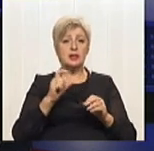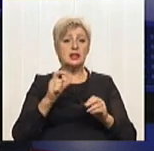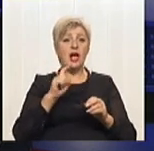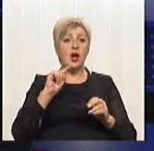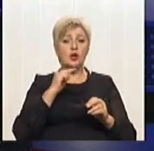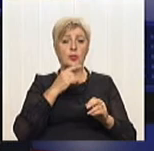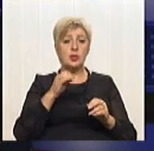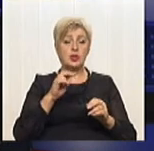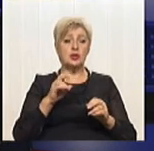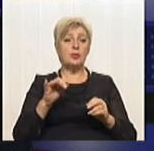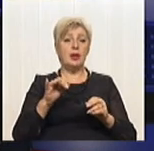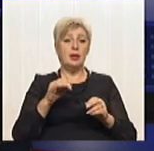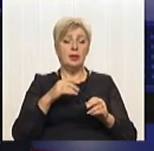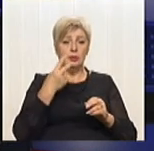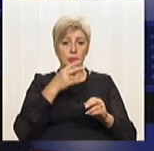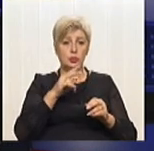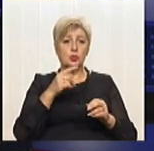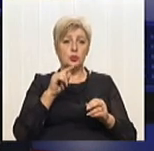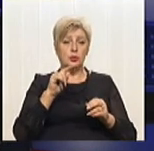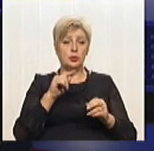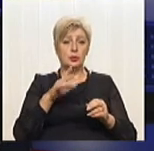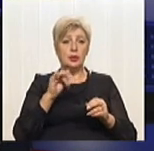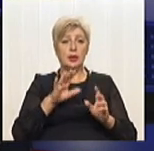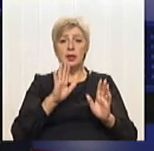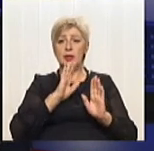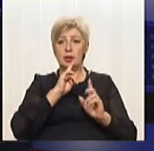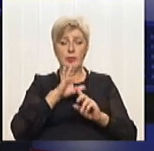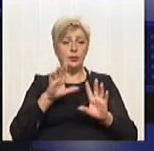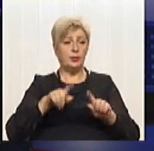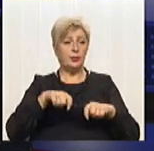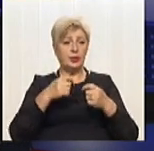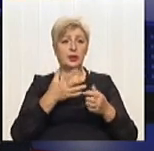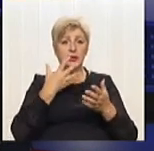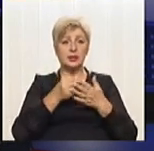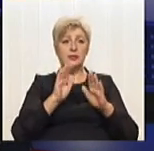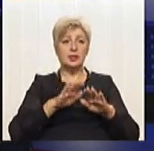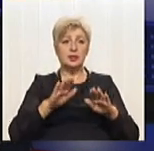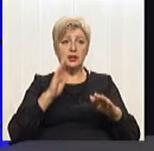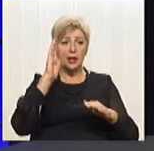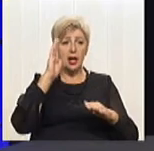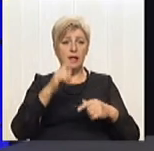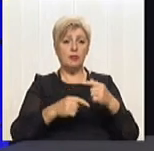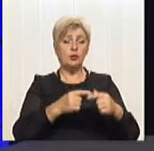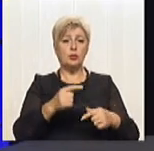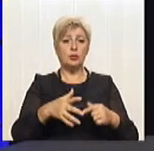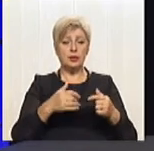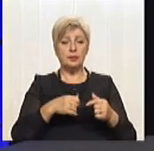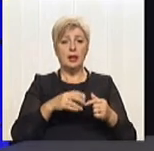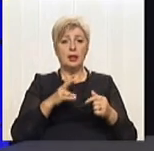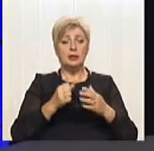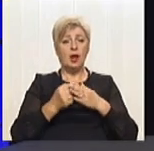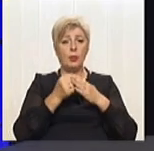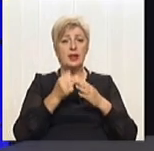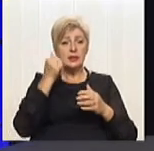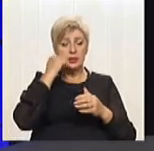меншими будуть ці відсотки. І ми не будемо прикладати їх на своїх дітей та ще там внуків. На базі старого водоканалу, за